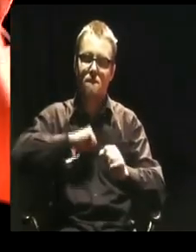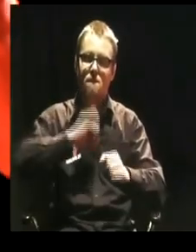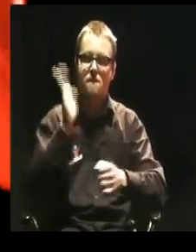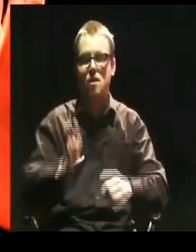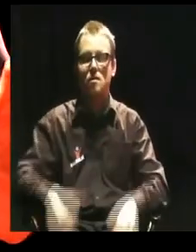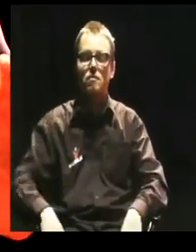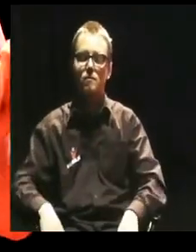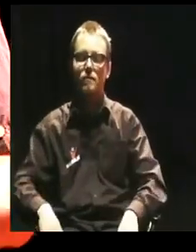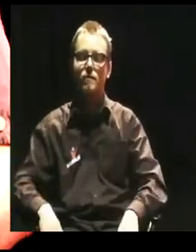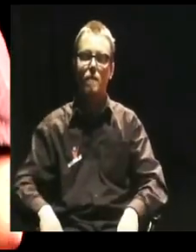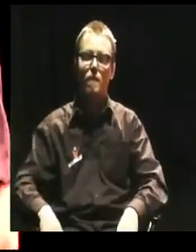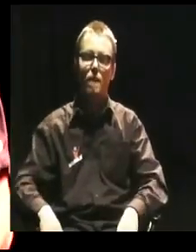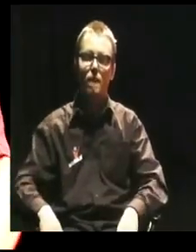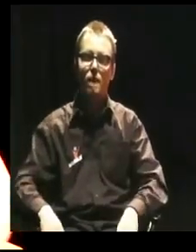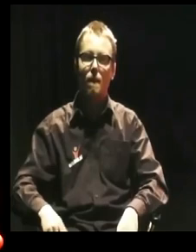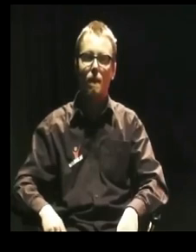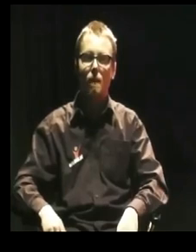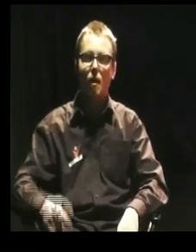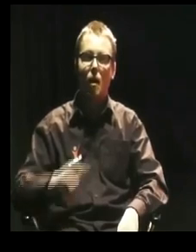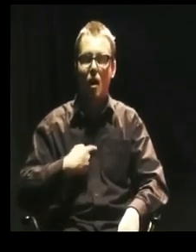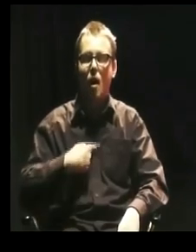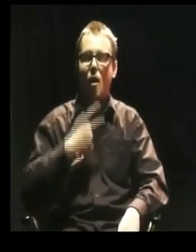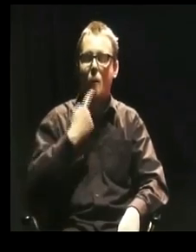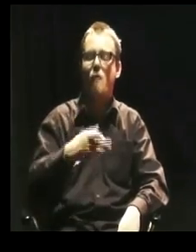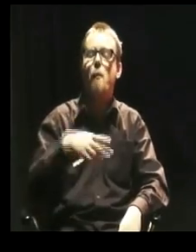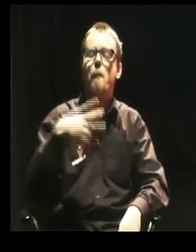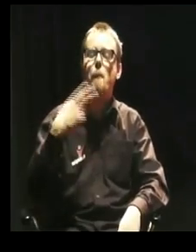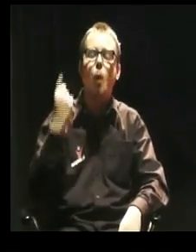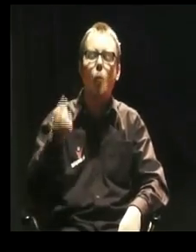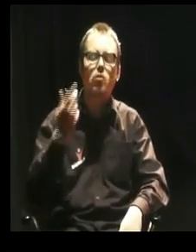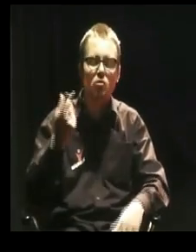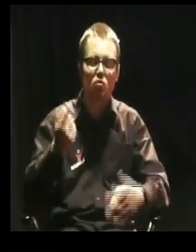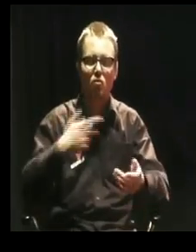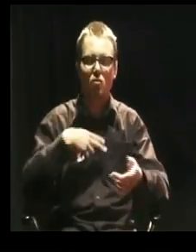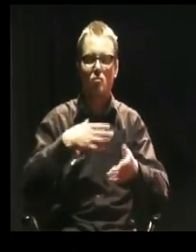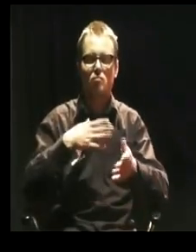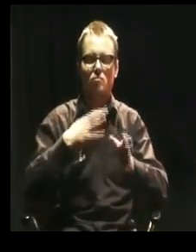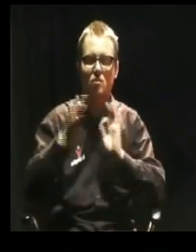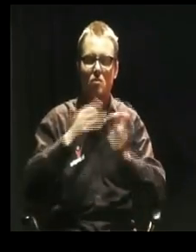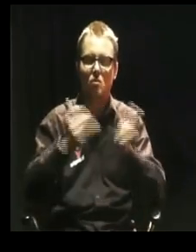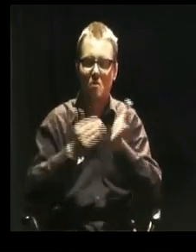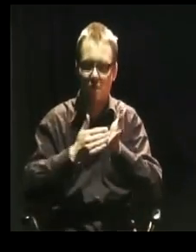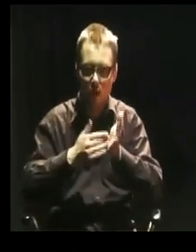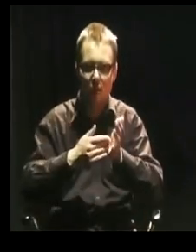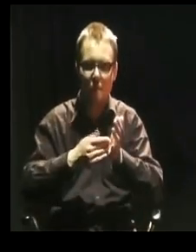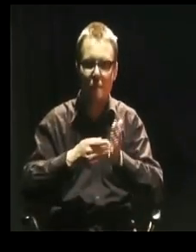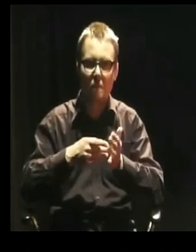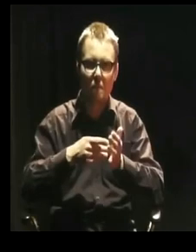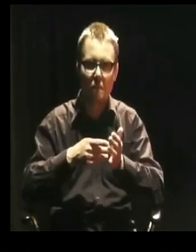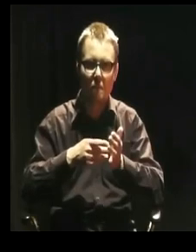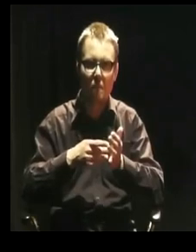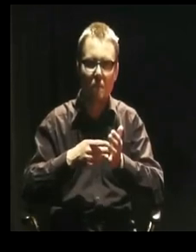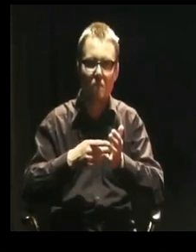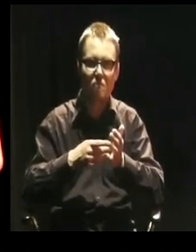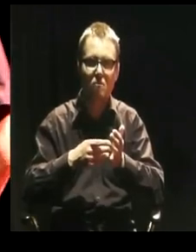powinniśmy to robić? Po co nam cała ta historia? I czy to faktycznie jest taka nudna nauka kompletnie